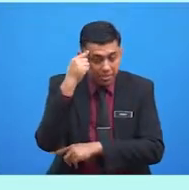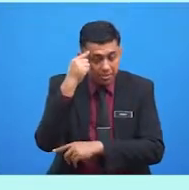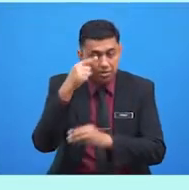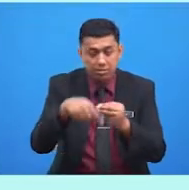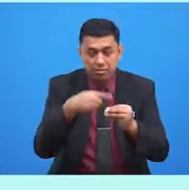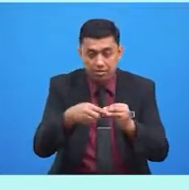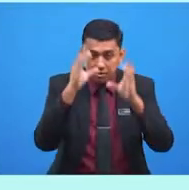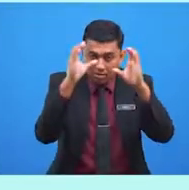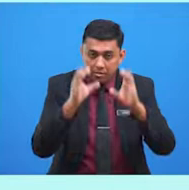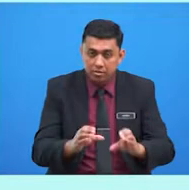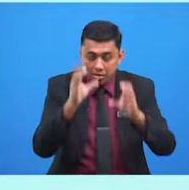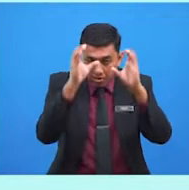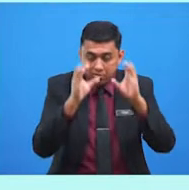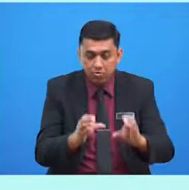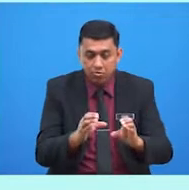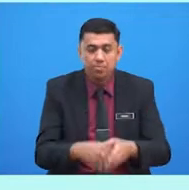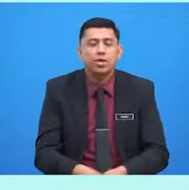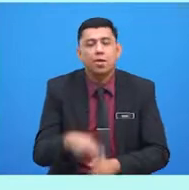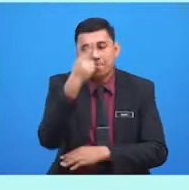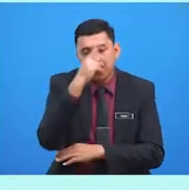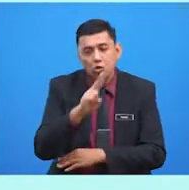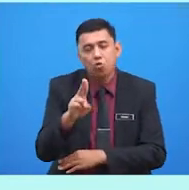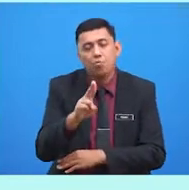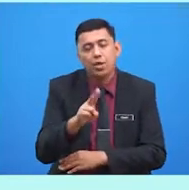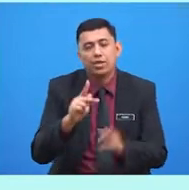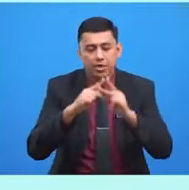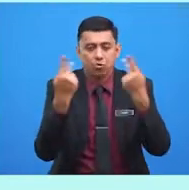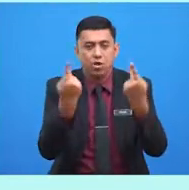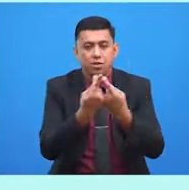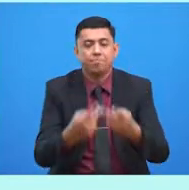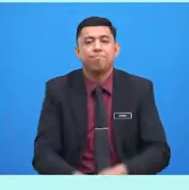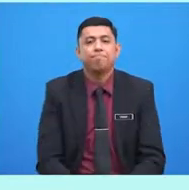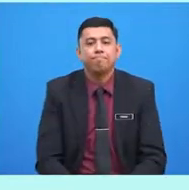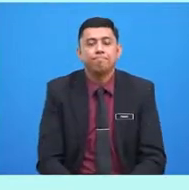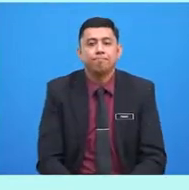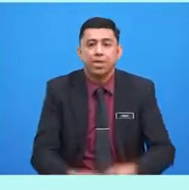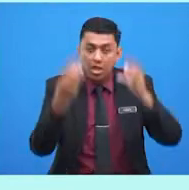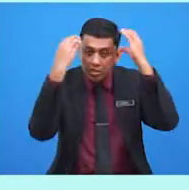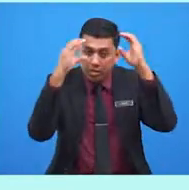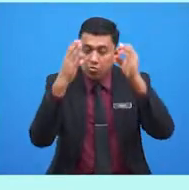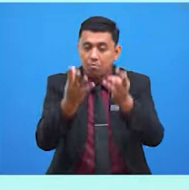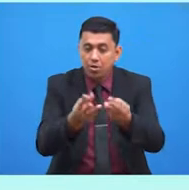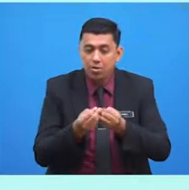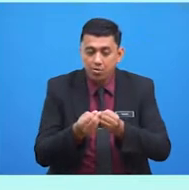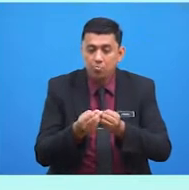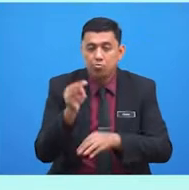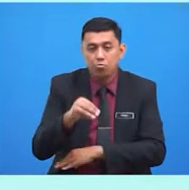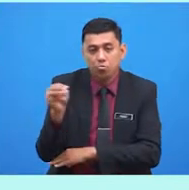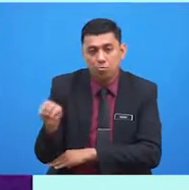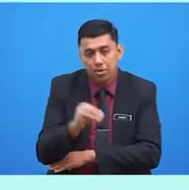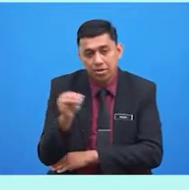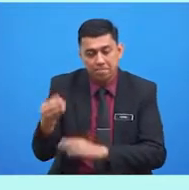cara-cara menghormati keluarga. Cikgu hendak murid-murid